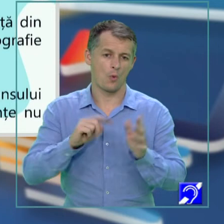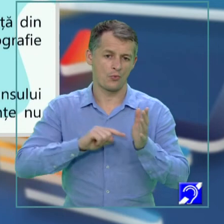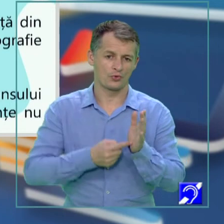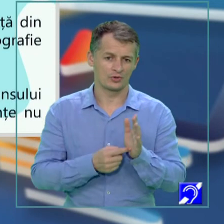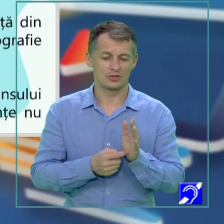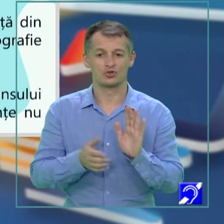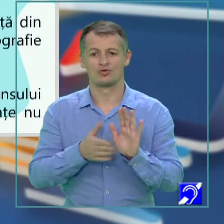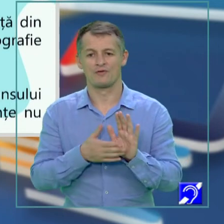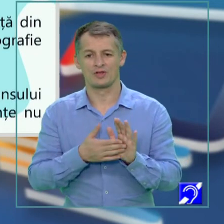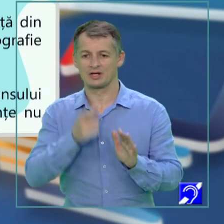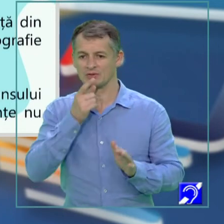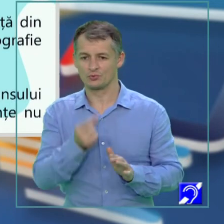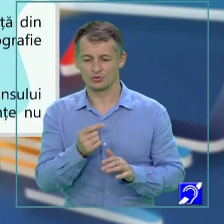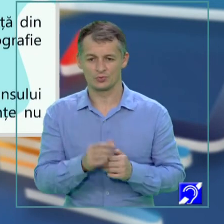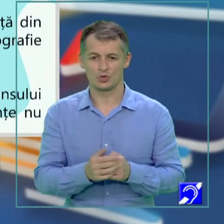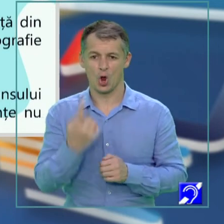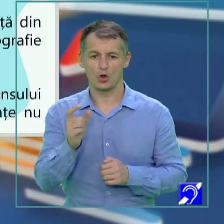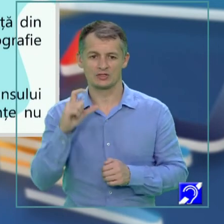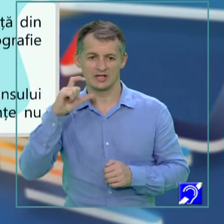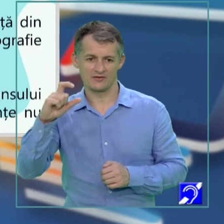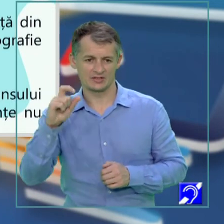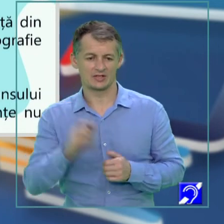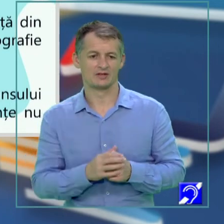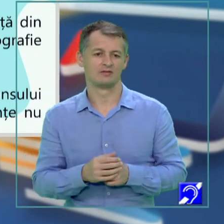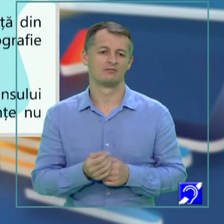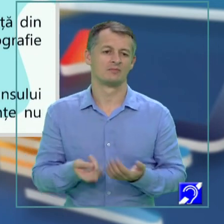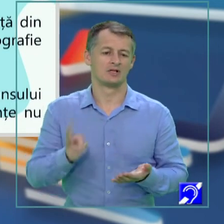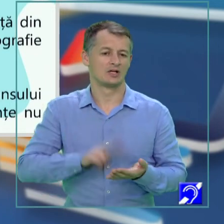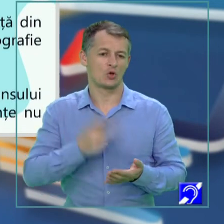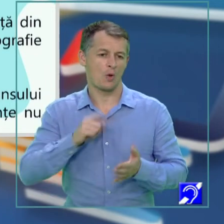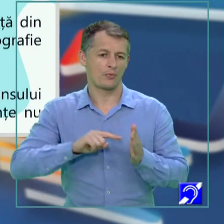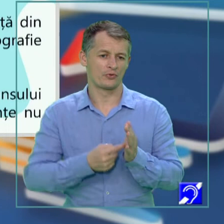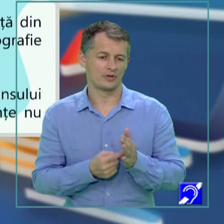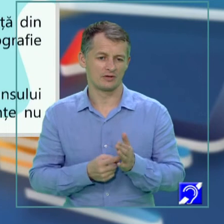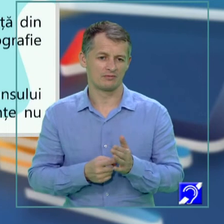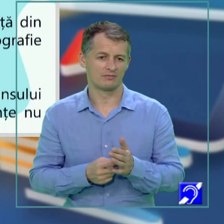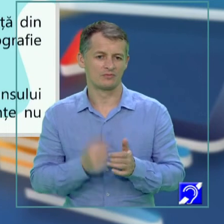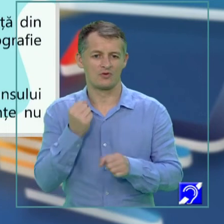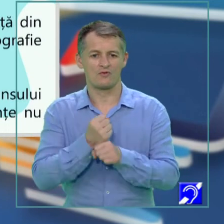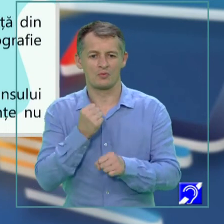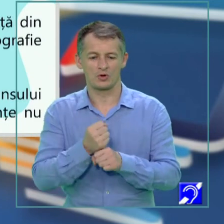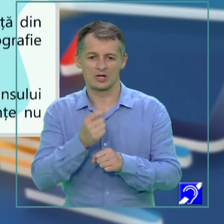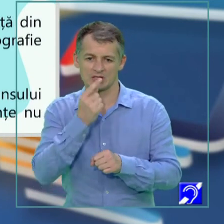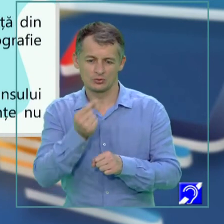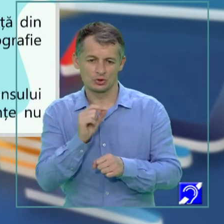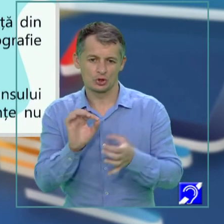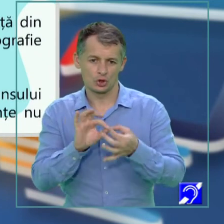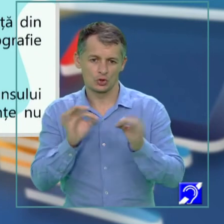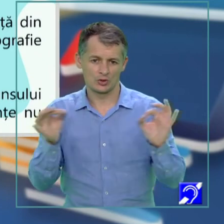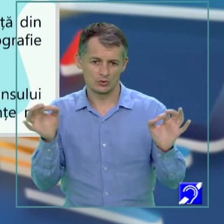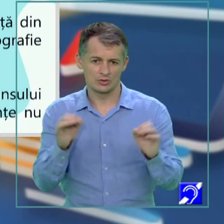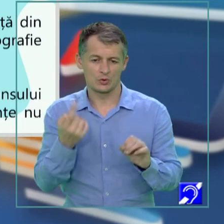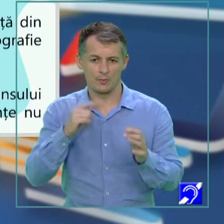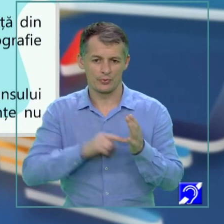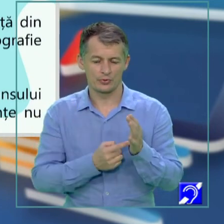justificarea răspunsului cu o secvență, încă două puncte, formularea răspunsului într-un enunț, un punct,